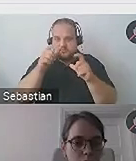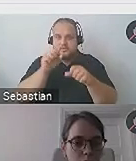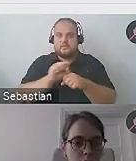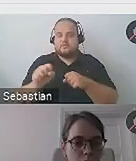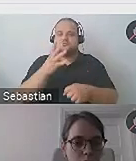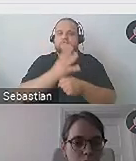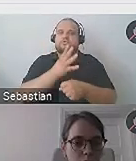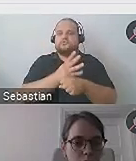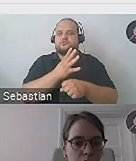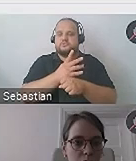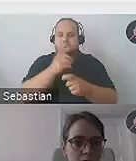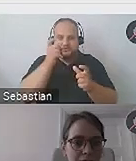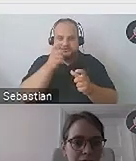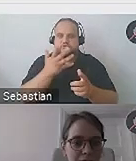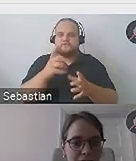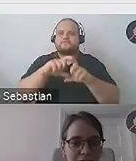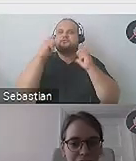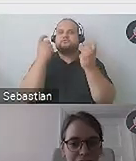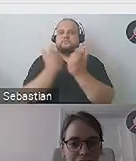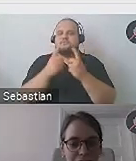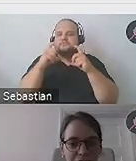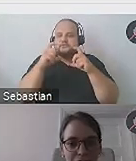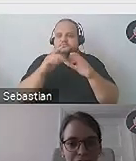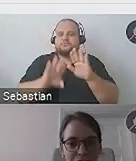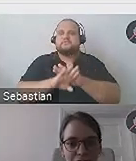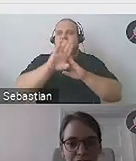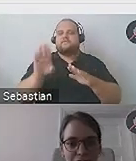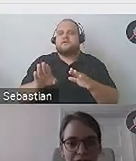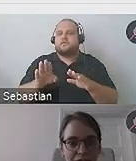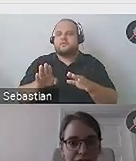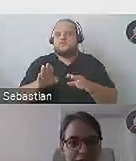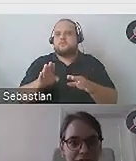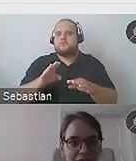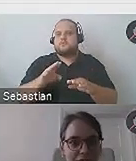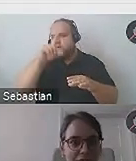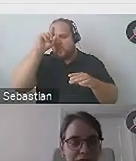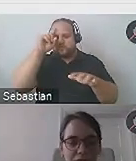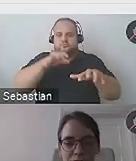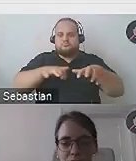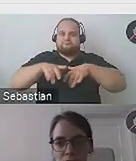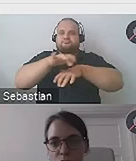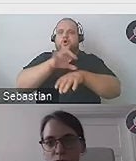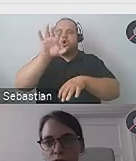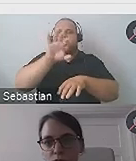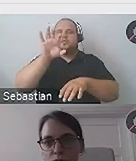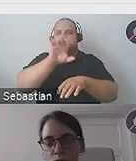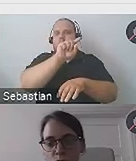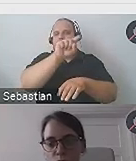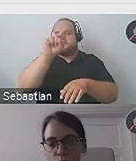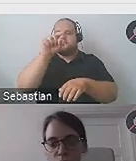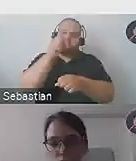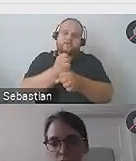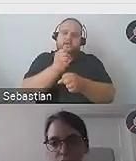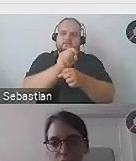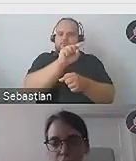40 zdjęć, gdzie wszystkie te zdjęcia przedstawiają tłum ludzi oglądający pracę X, pracę Y,